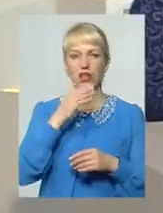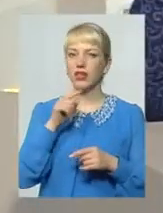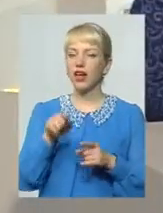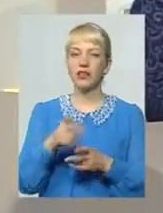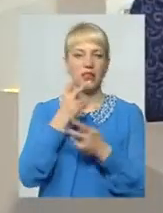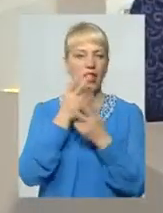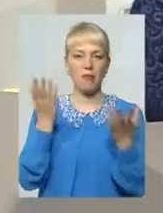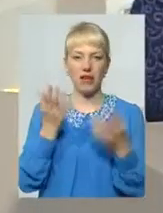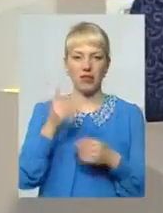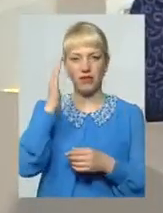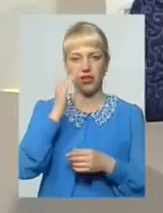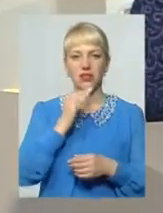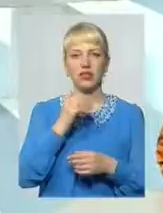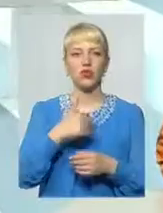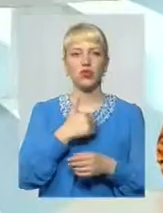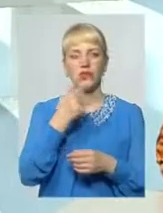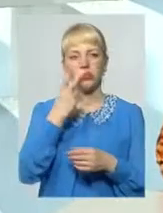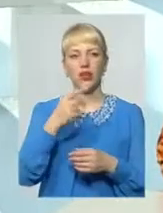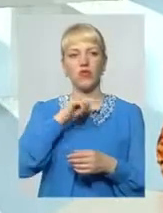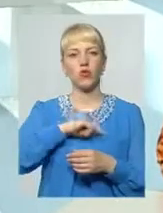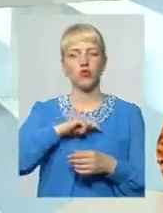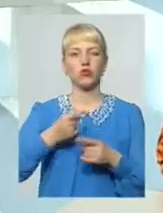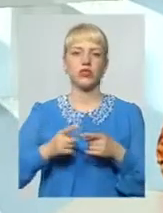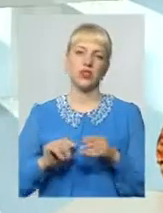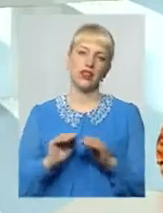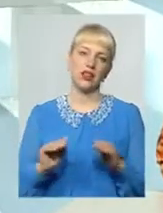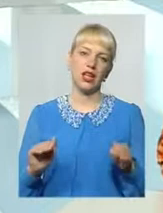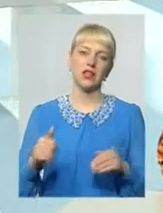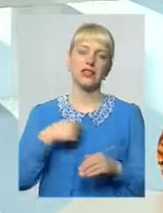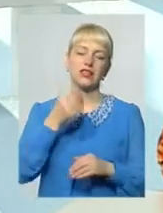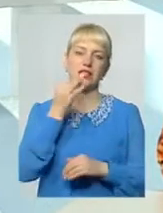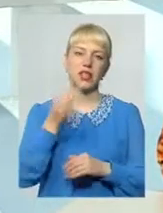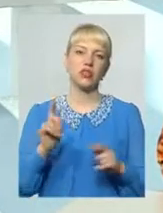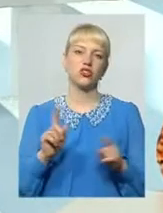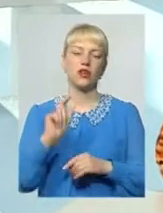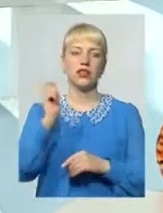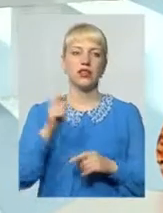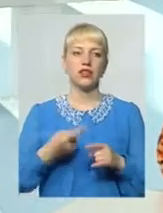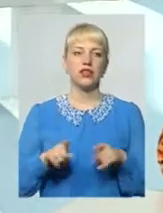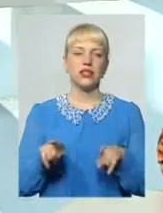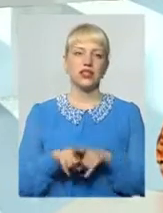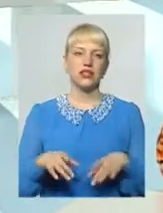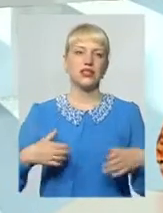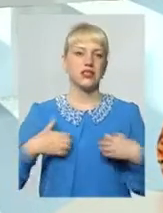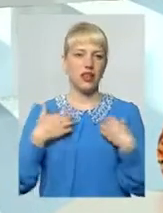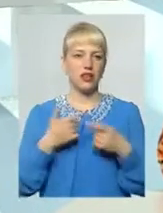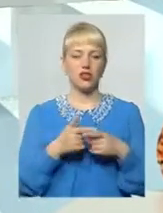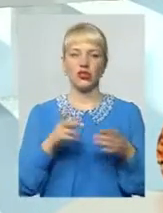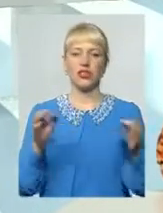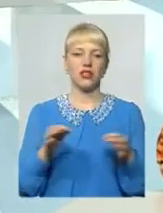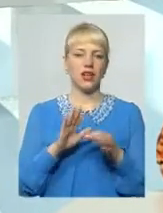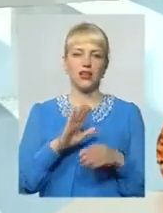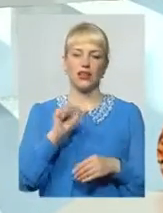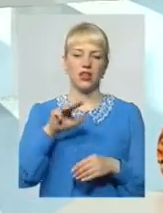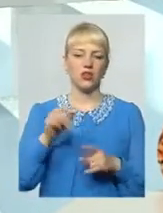тобто, так хочеться заглянути в душу оцих дітей І сказати, що війна – це так страшно, і ніяк не АТО, звичайно